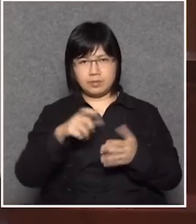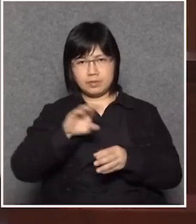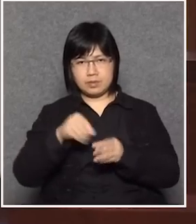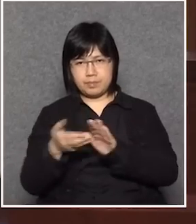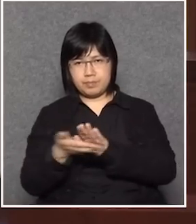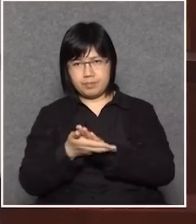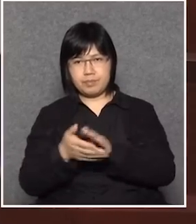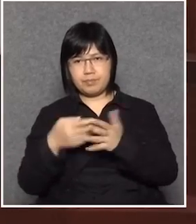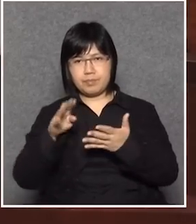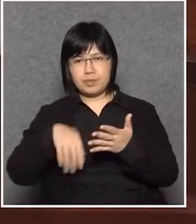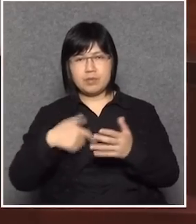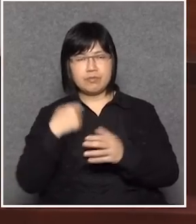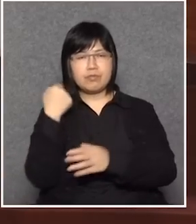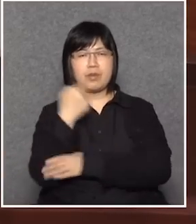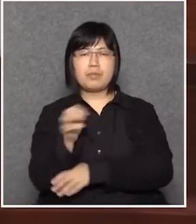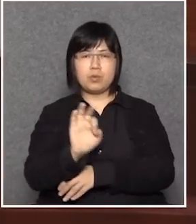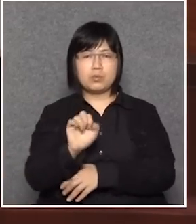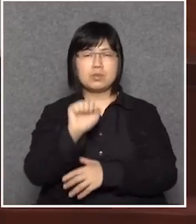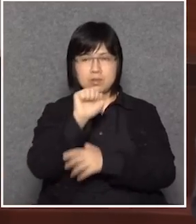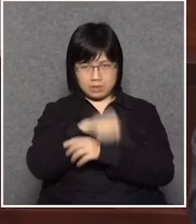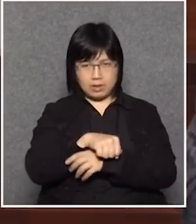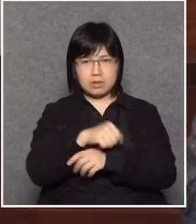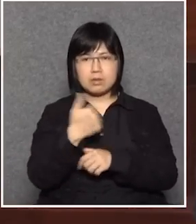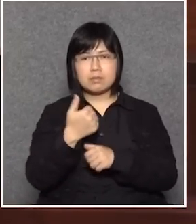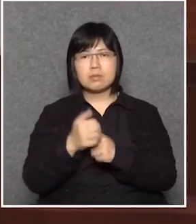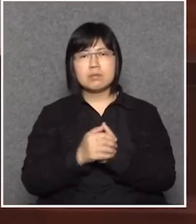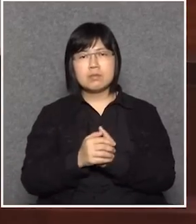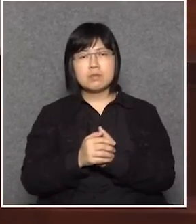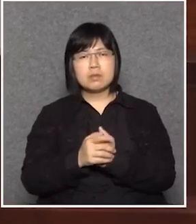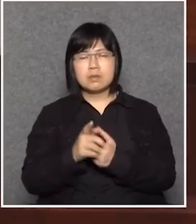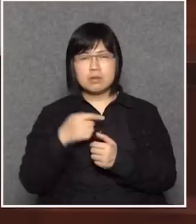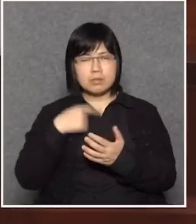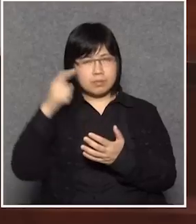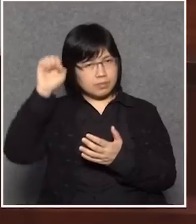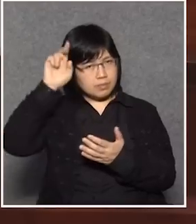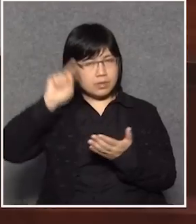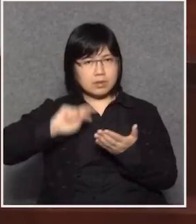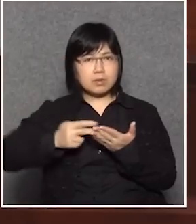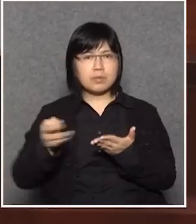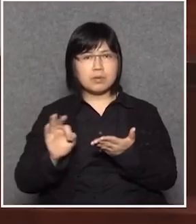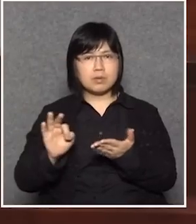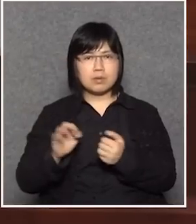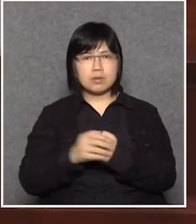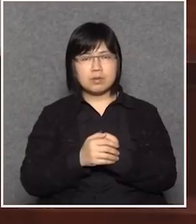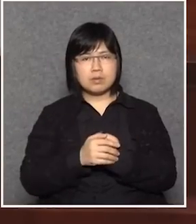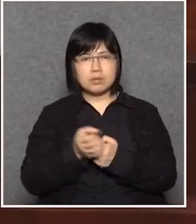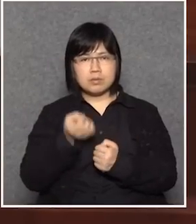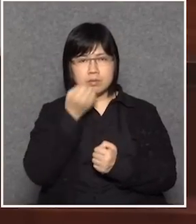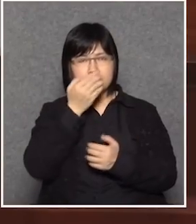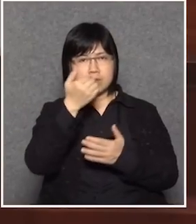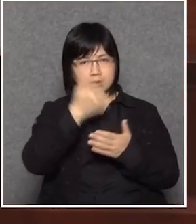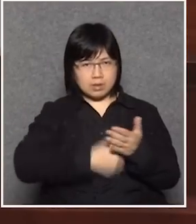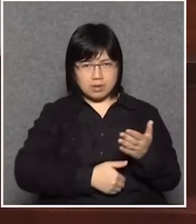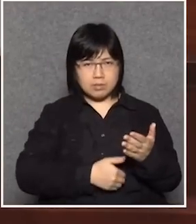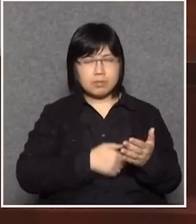我們是沒有反對的是贊成的爲什麽我們沒有提修正案以及沒有去提這個修正案來削減